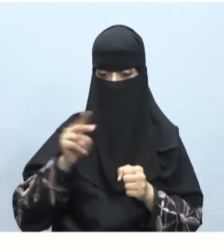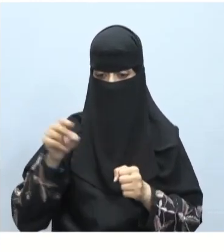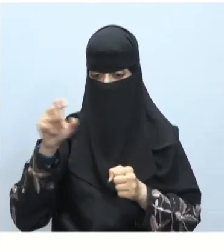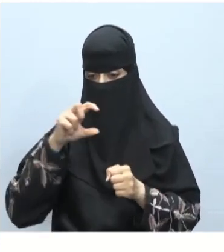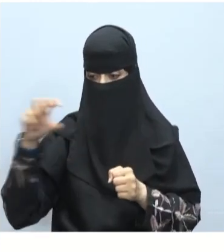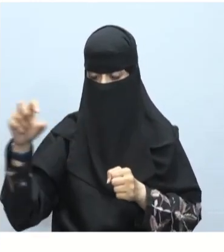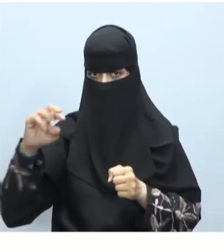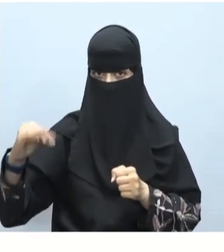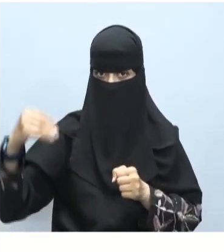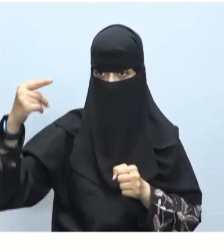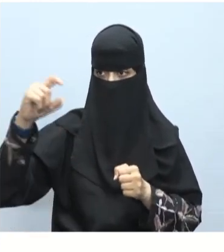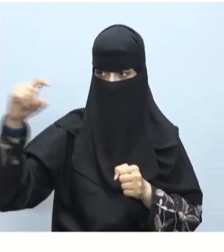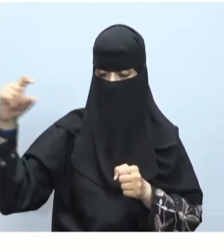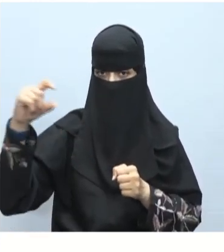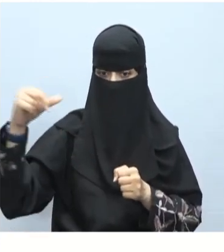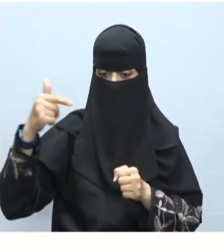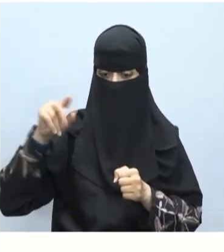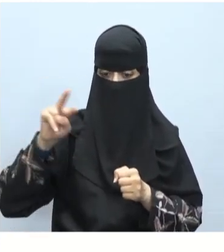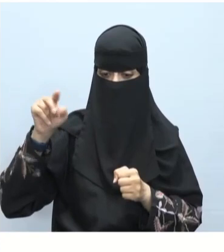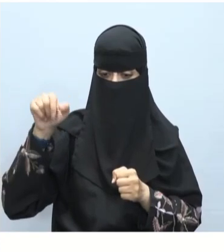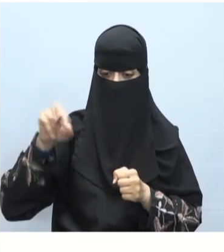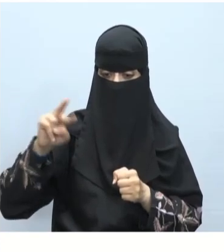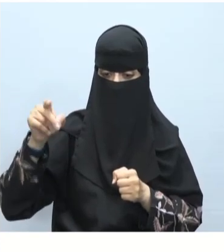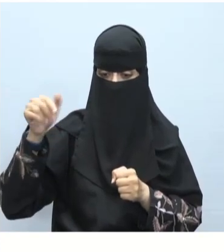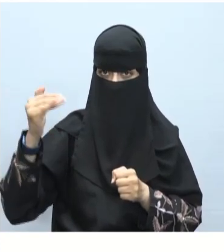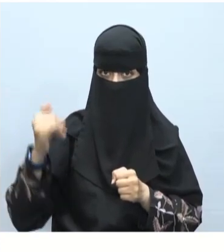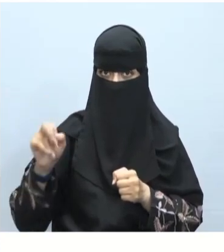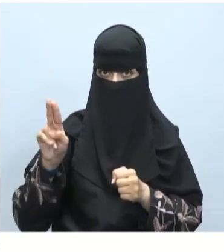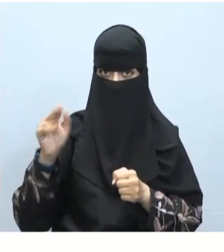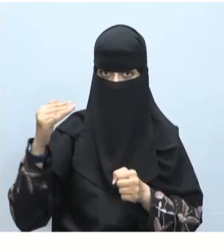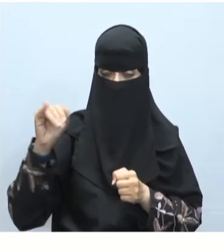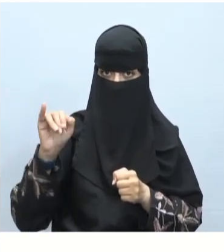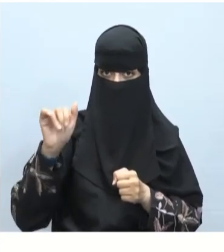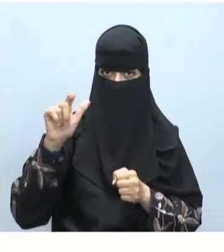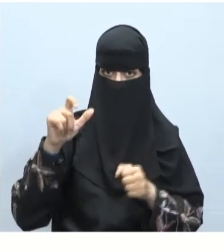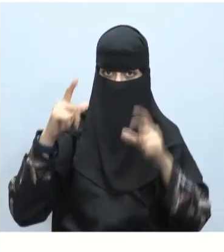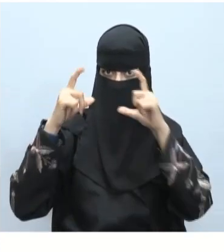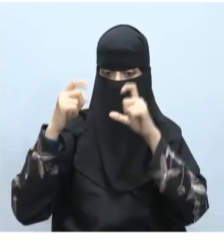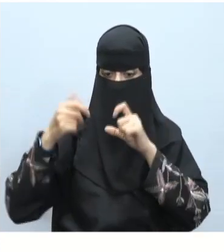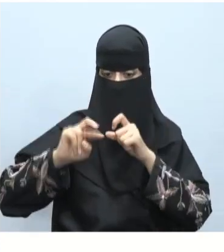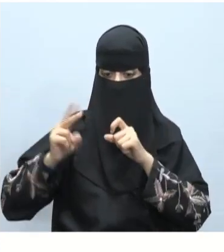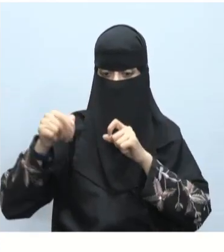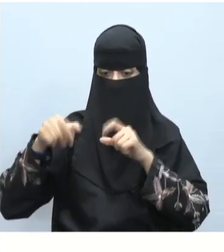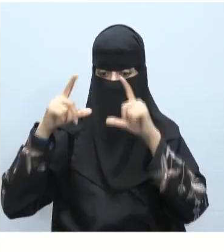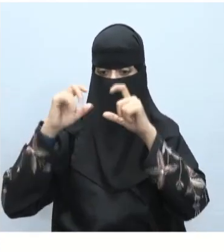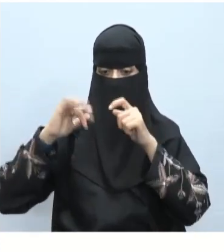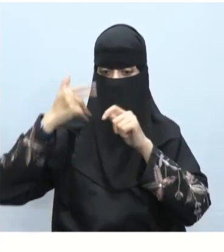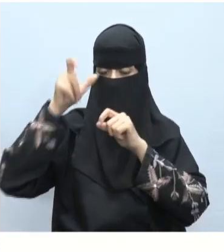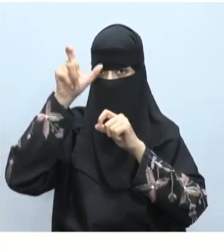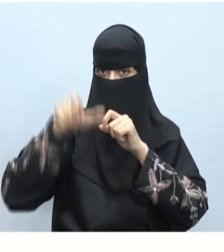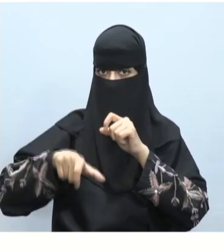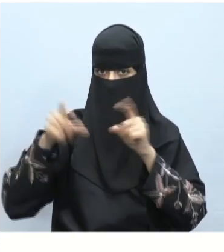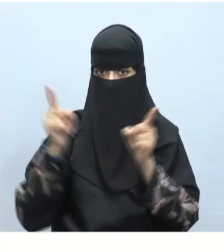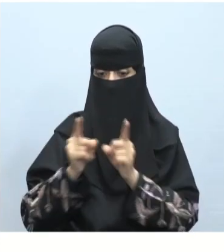على رأس الصفحة سيظهر خيارين أحد هذه الخيارات صورة ونضغط على الصورة من القائمة